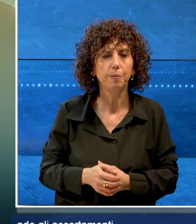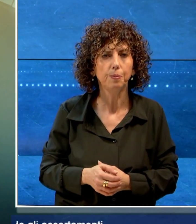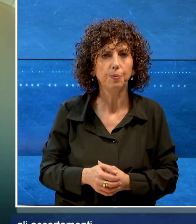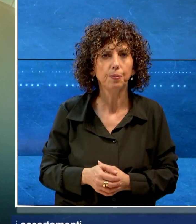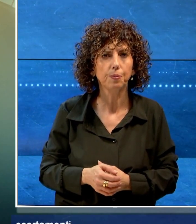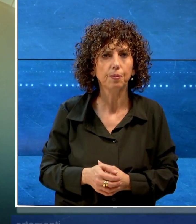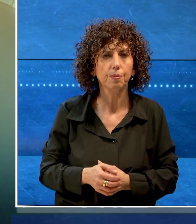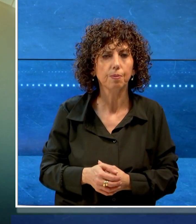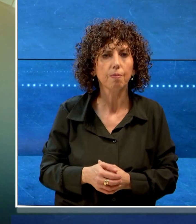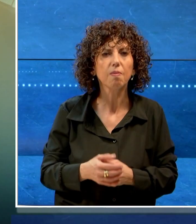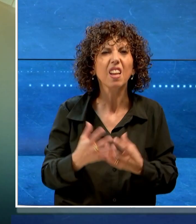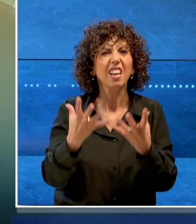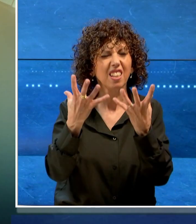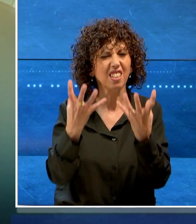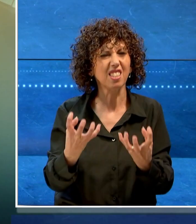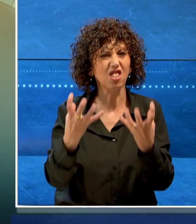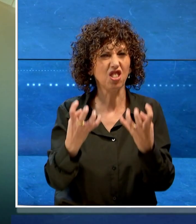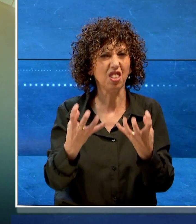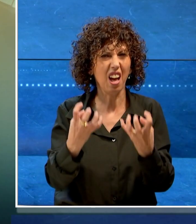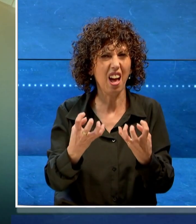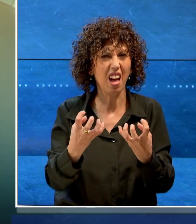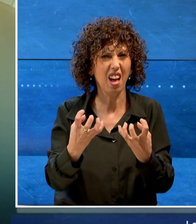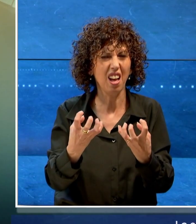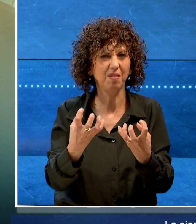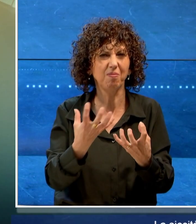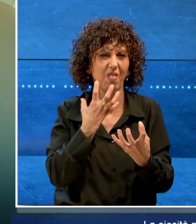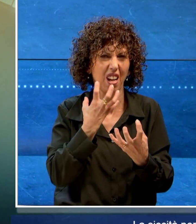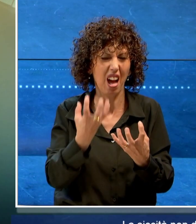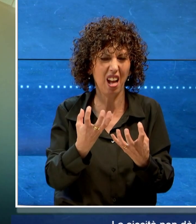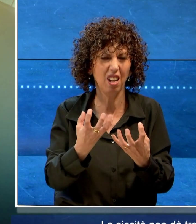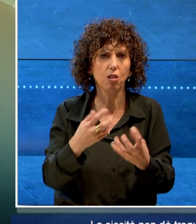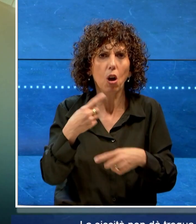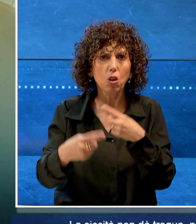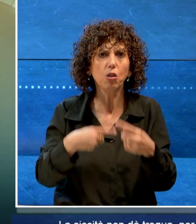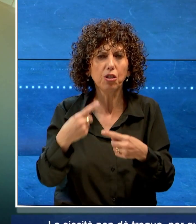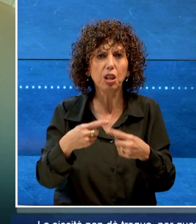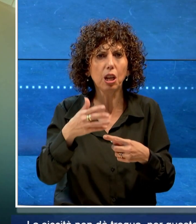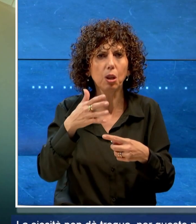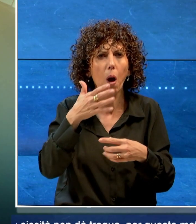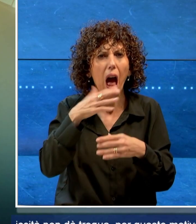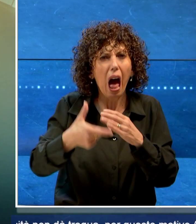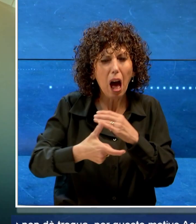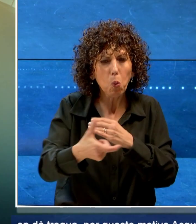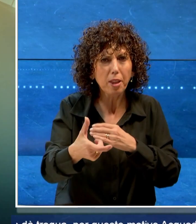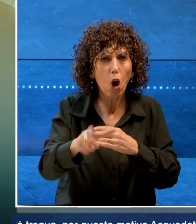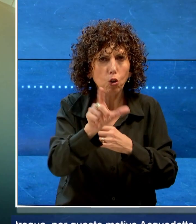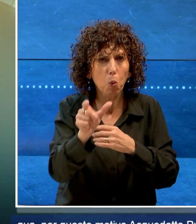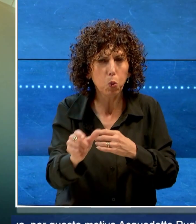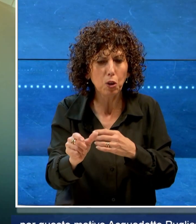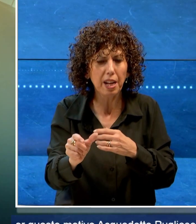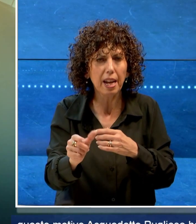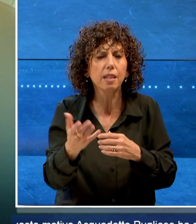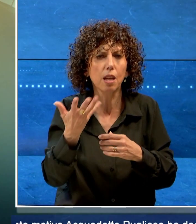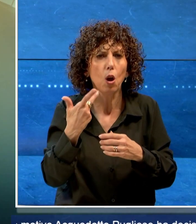La siccità non dà tregua per questo motivo Acquedotto Pugliese ha deciso di mettere in campo nuove